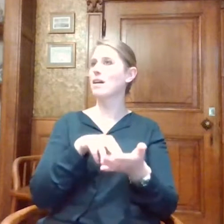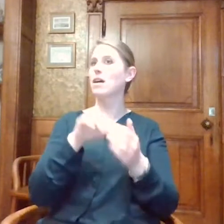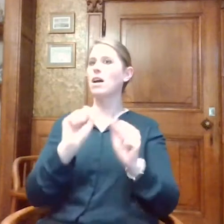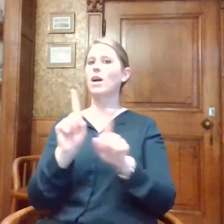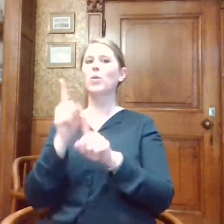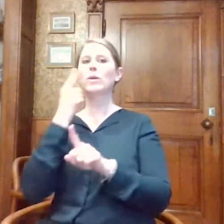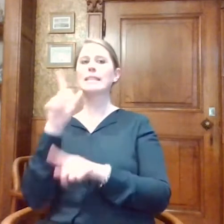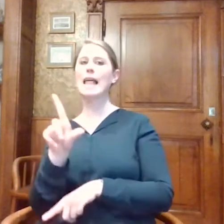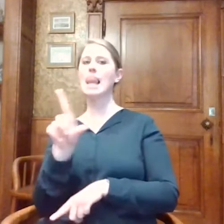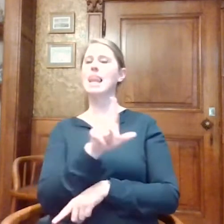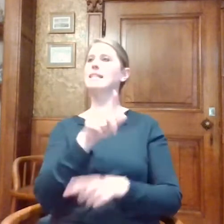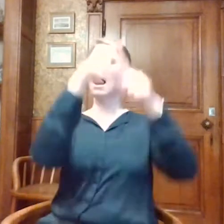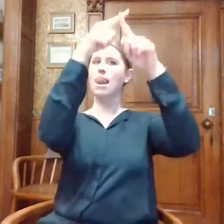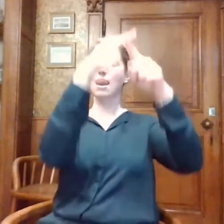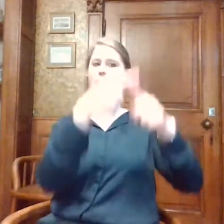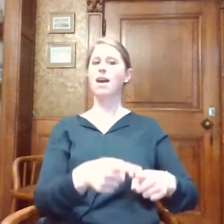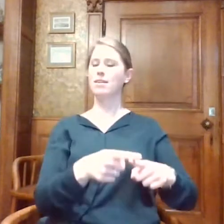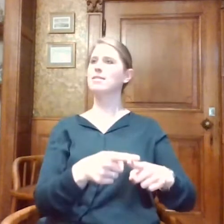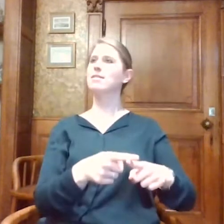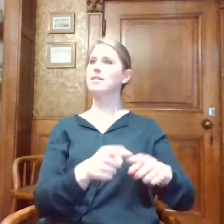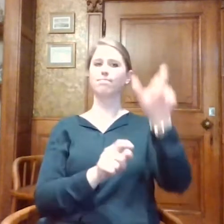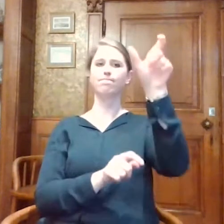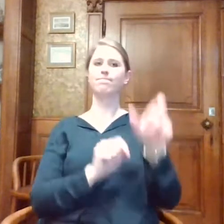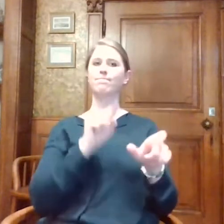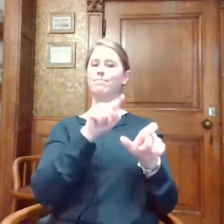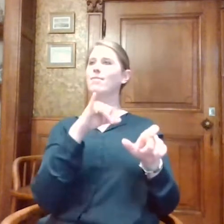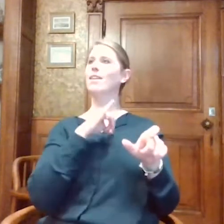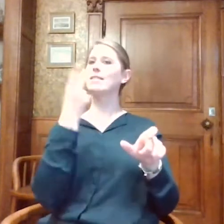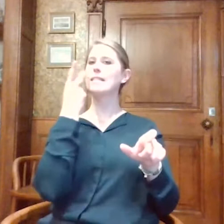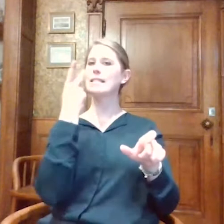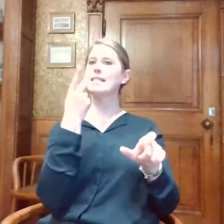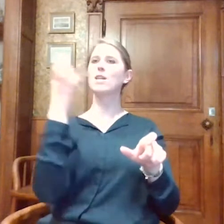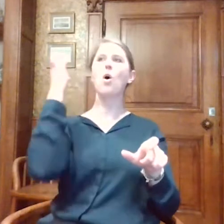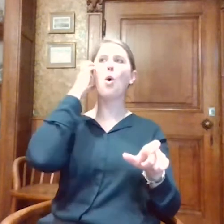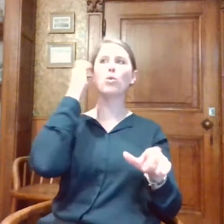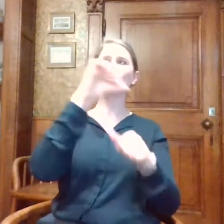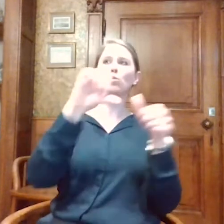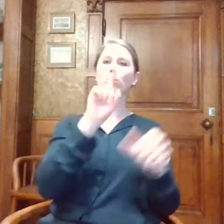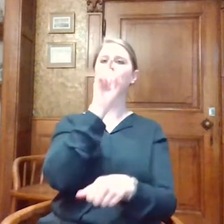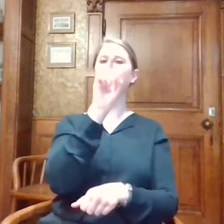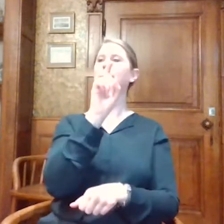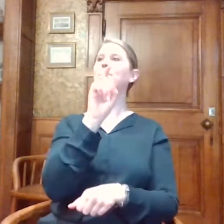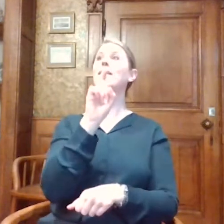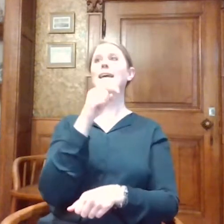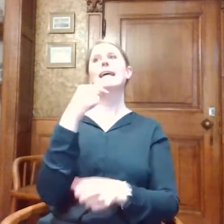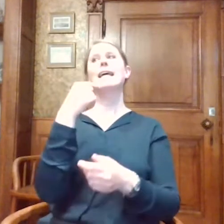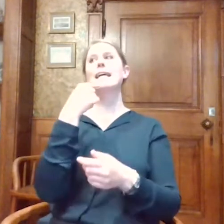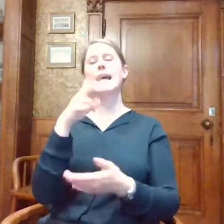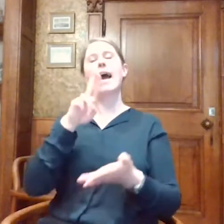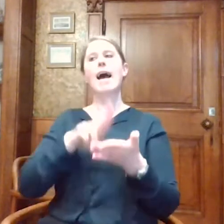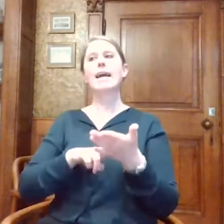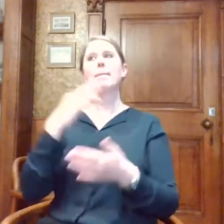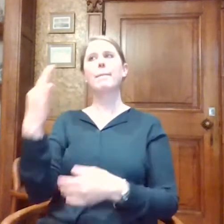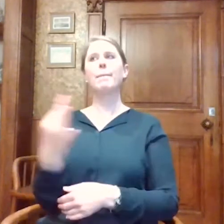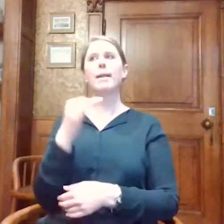kan zoals je links ziet een lijstje krijgen en daar de juiste audiotour aanklikken. Ik benadruk echt dat de meesten,